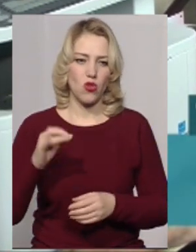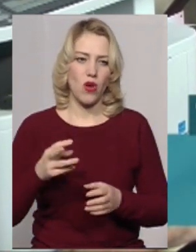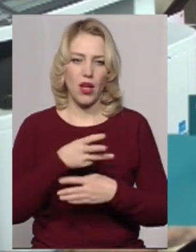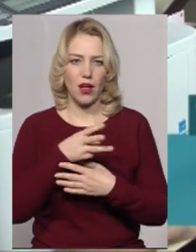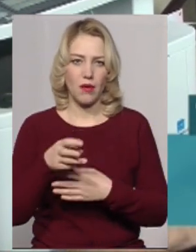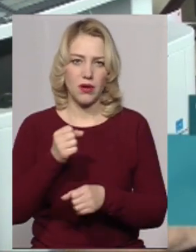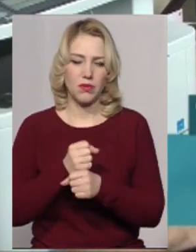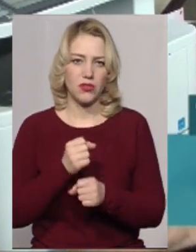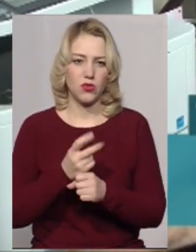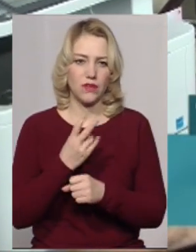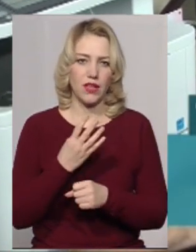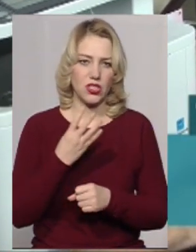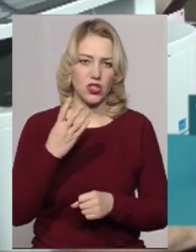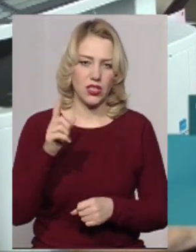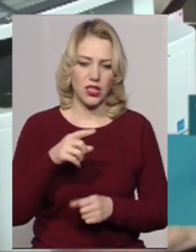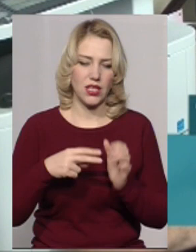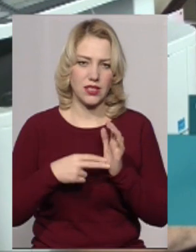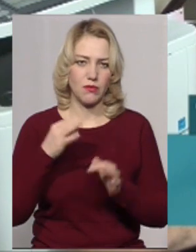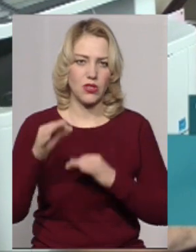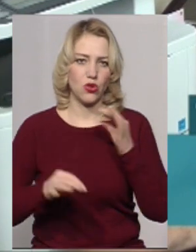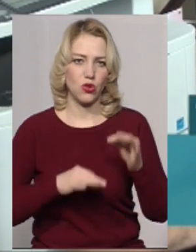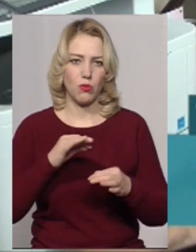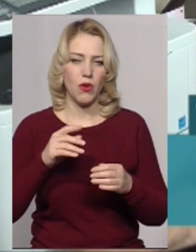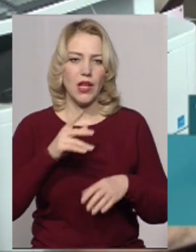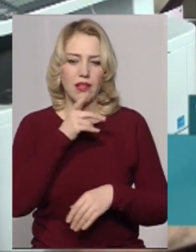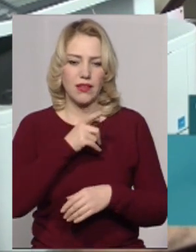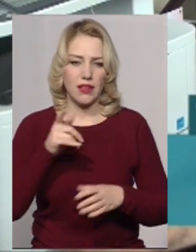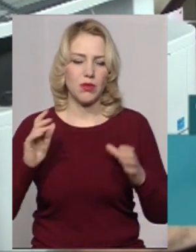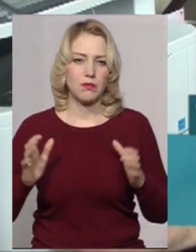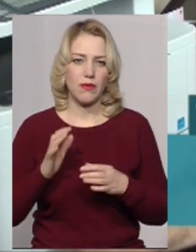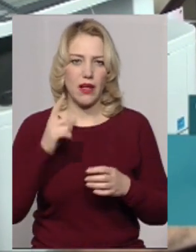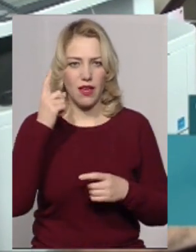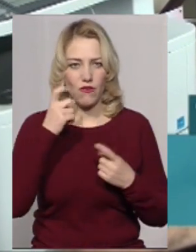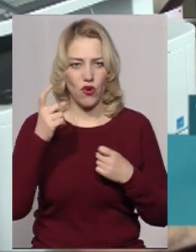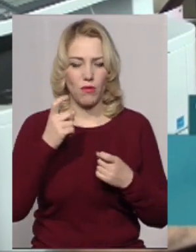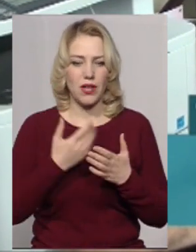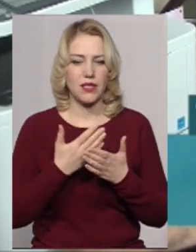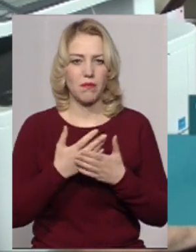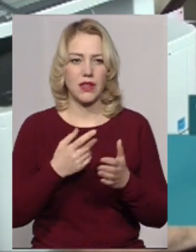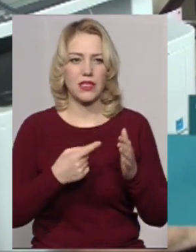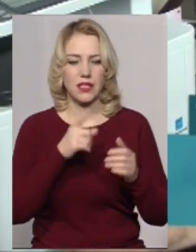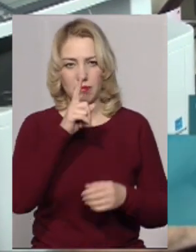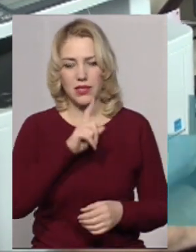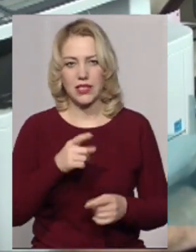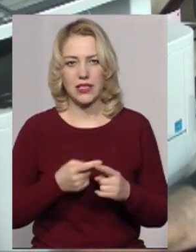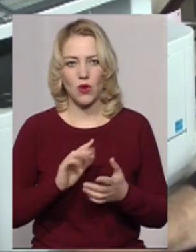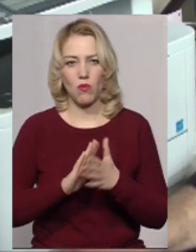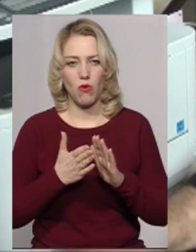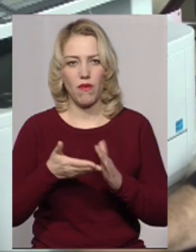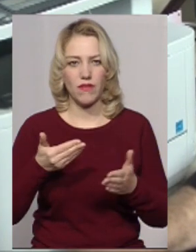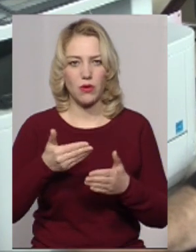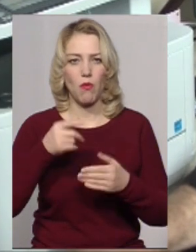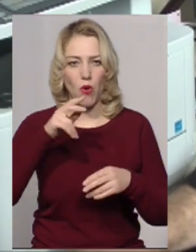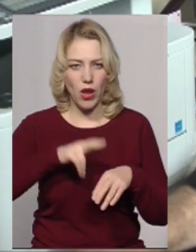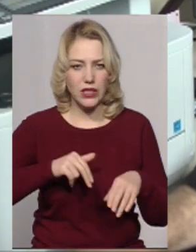7, тобто цілодобово термін зберігання інформації складає близько місяця, це вимога у нас поліції для того, щоб можливо